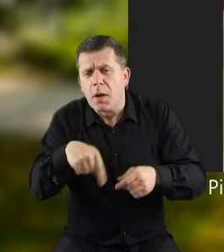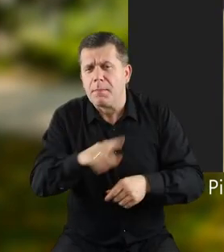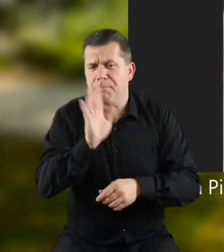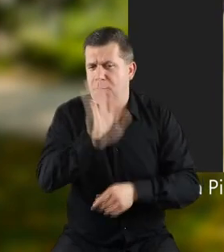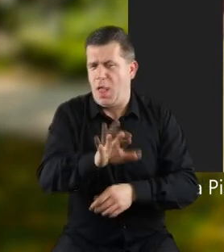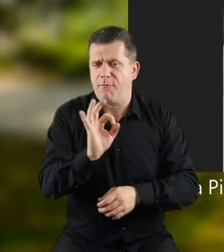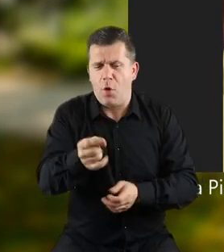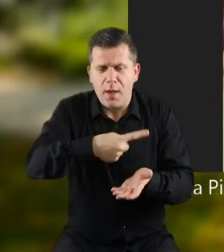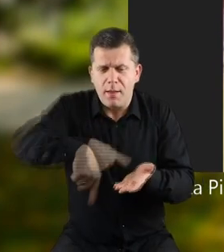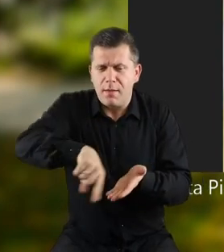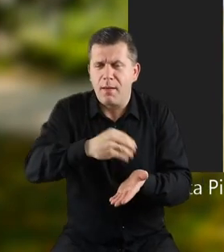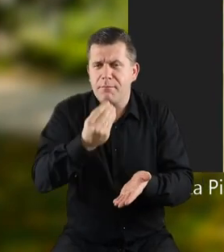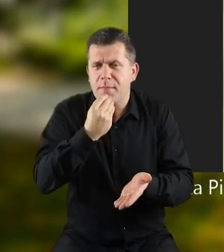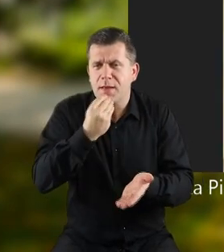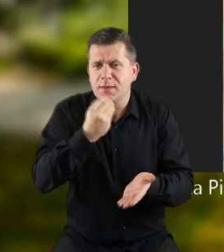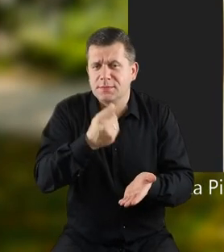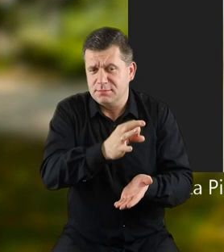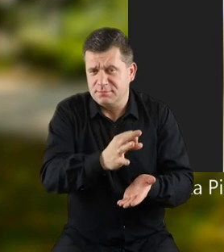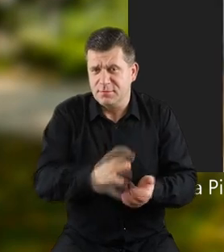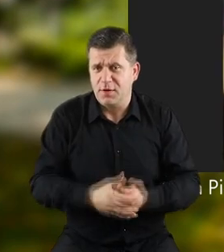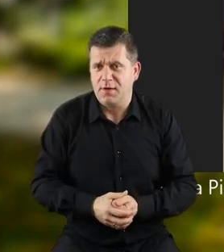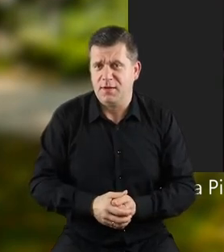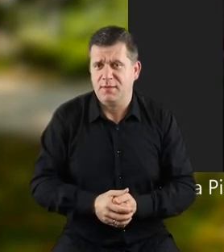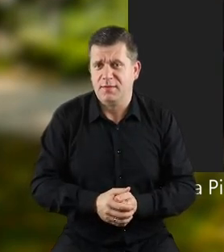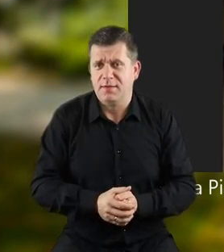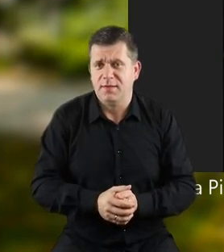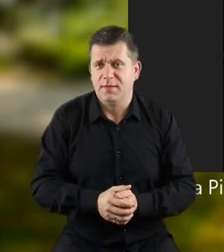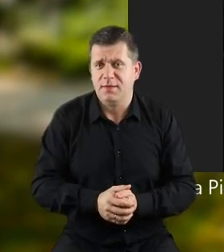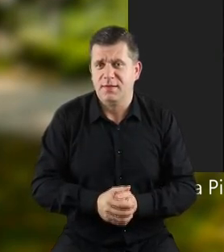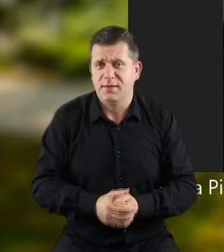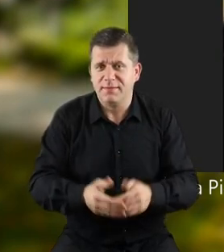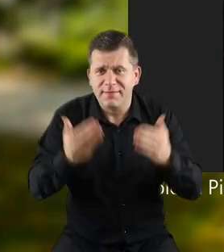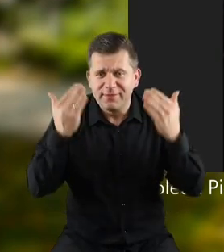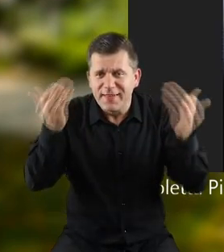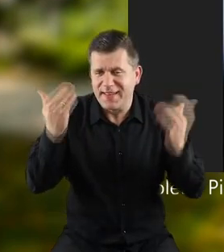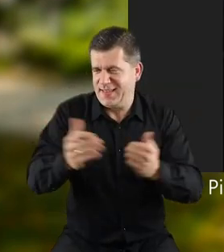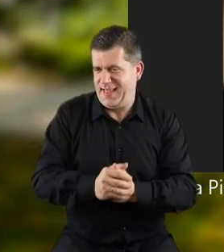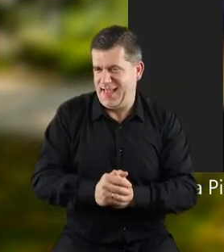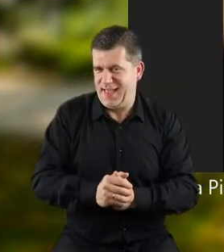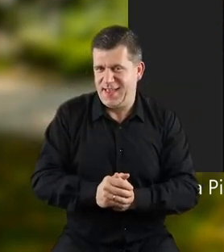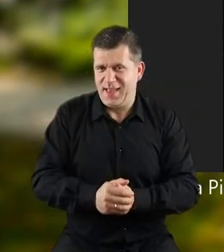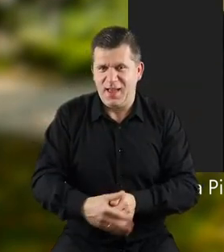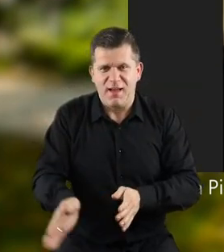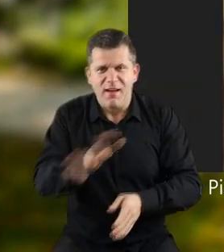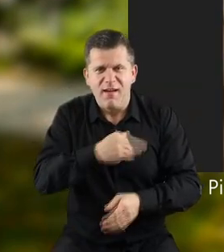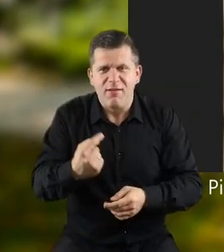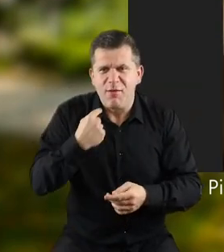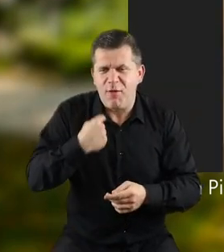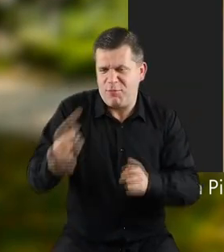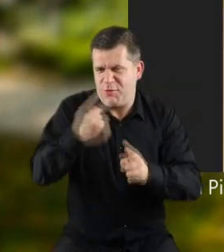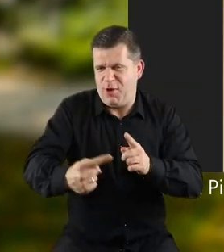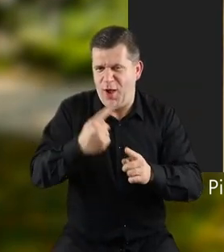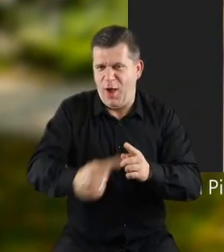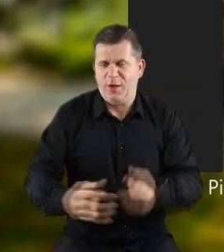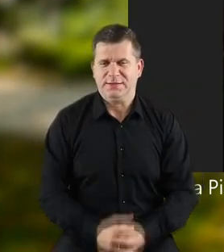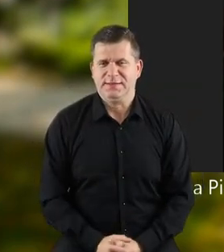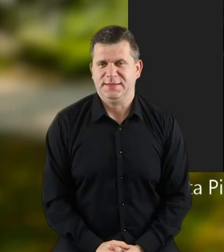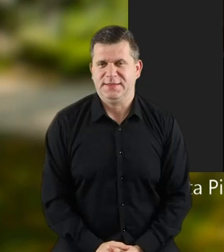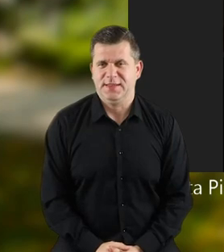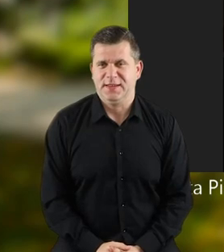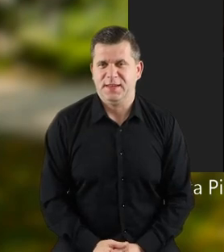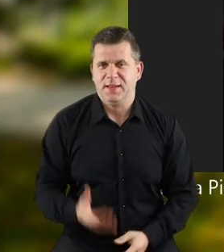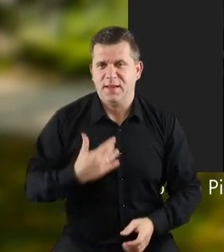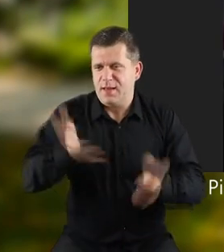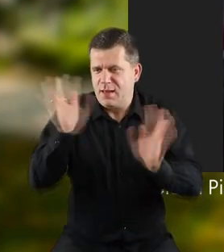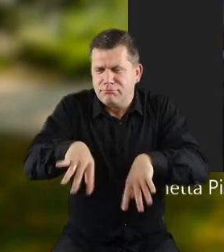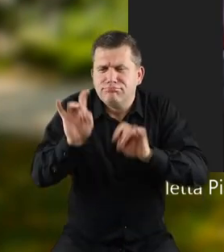uf, miał swą miseczkę. Pim, dziś rano wydało mi się nudnawa troszeczkę.